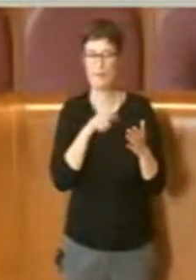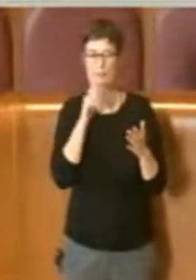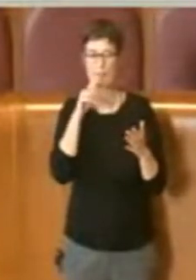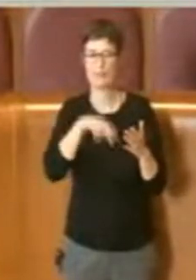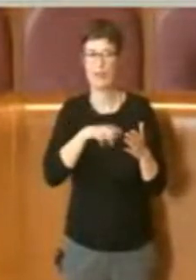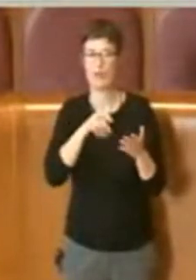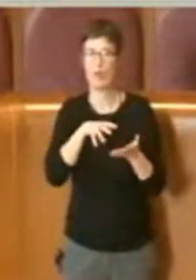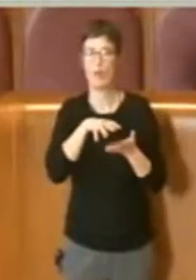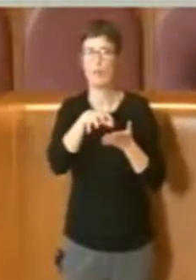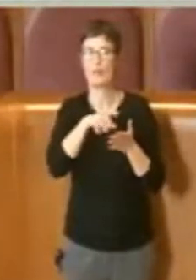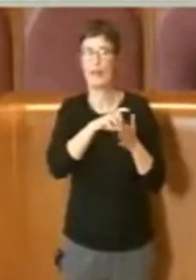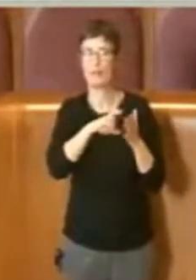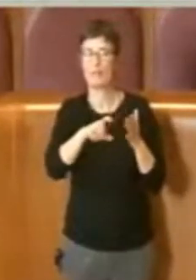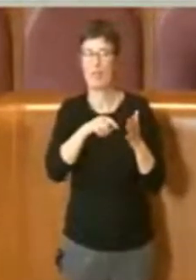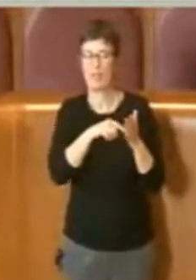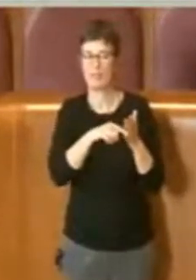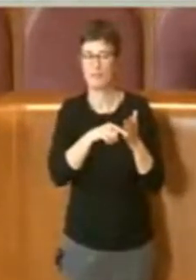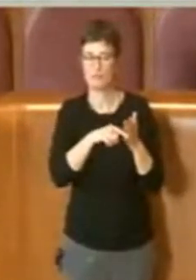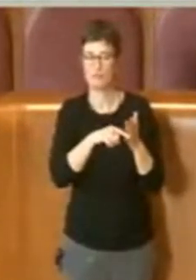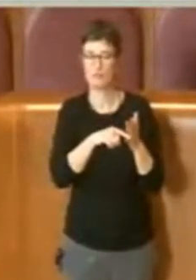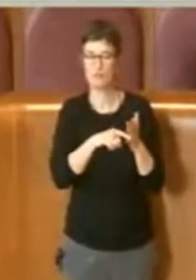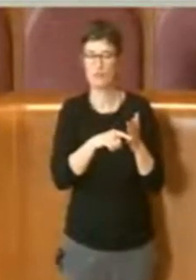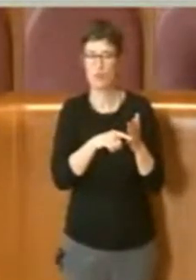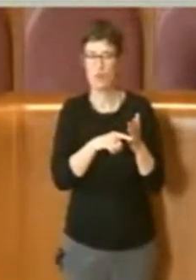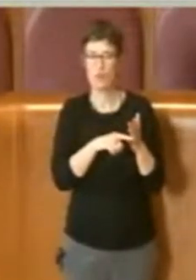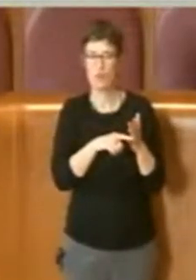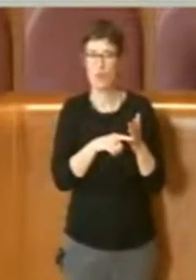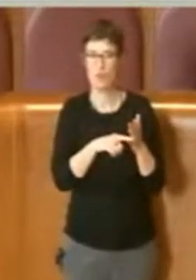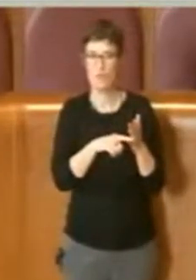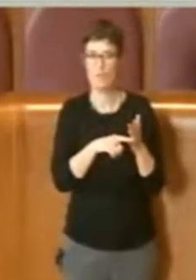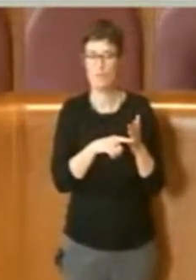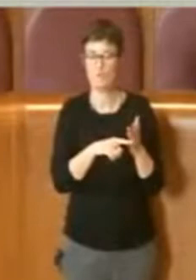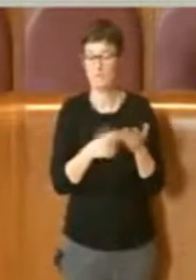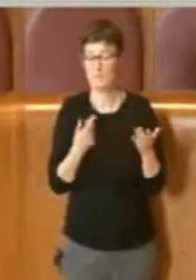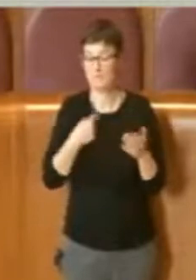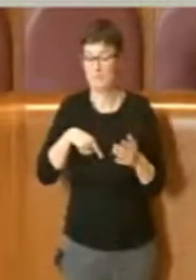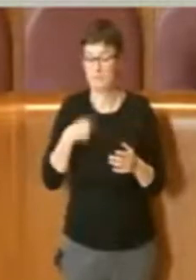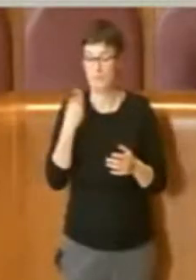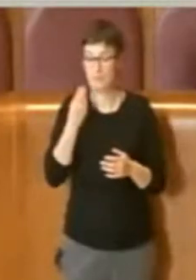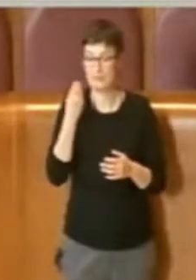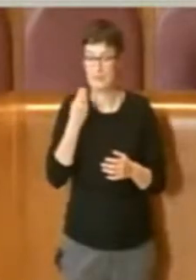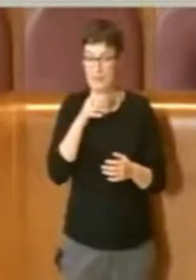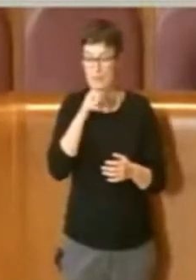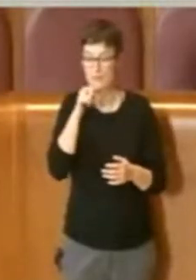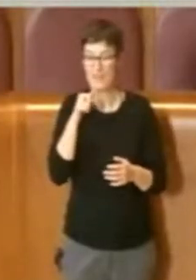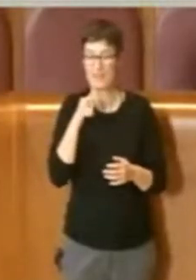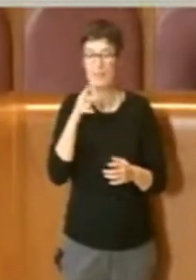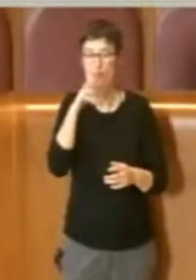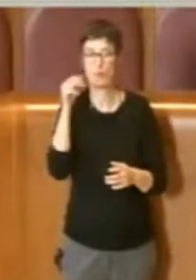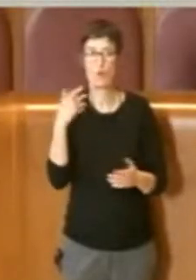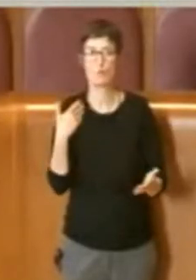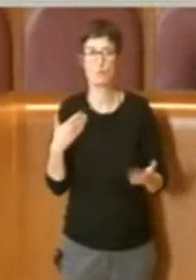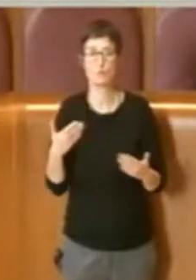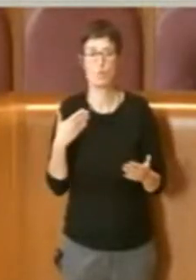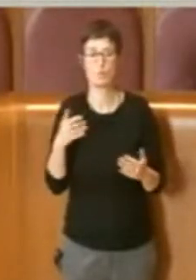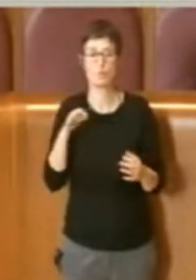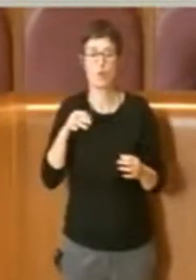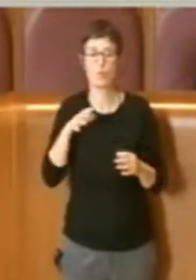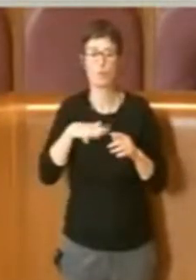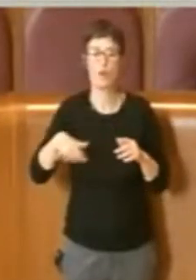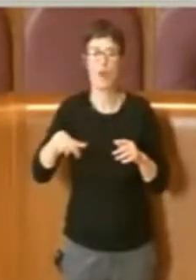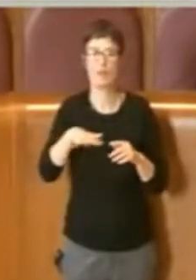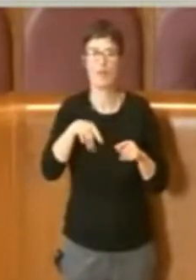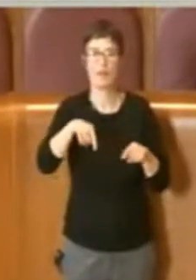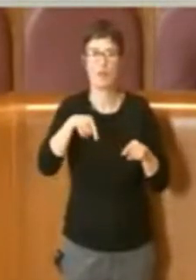premesse, in particolare nel considerato, a nostro avviso appare necessario riconoscere fin da subito anche la comunità territoriale e gli